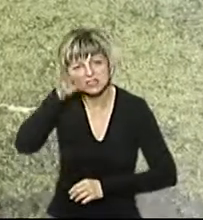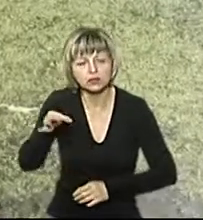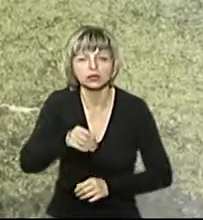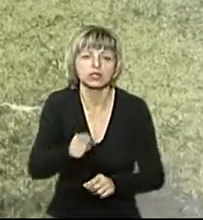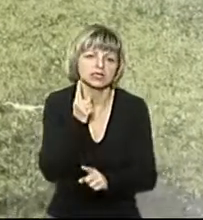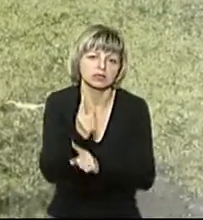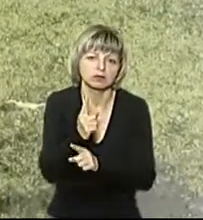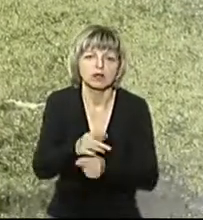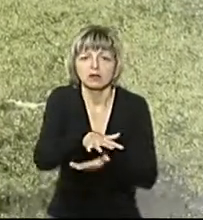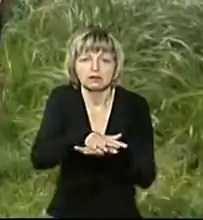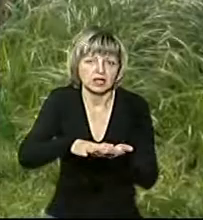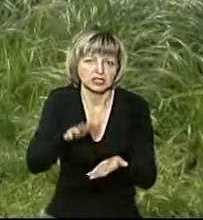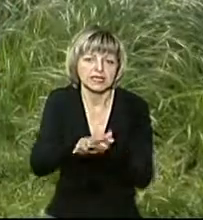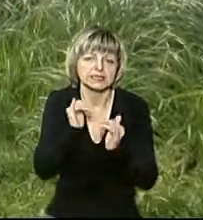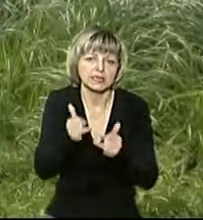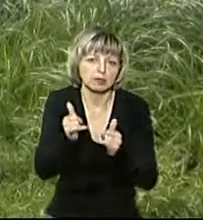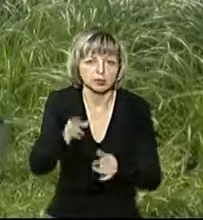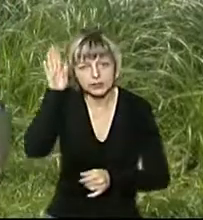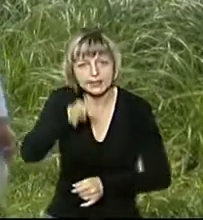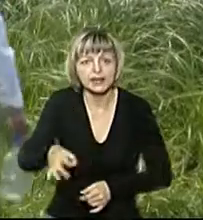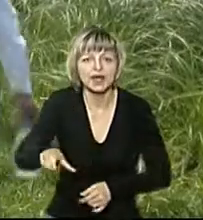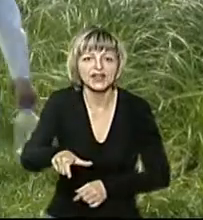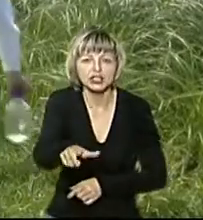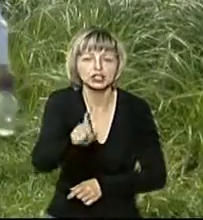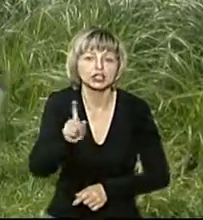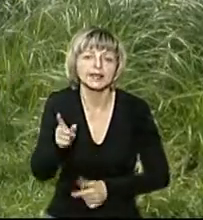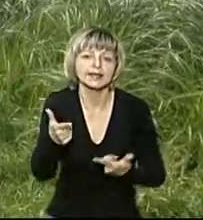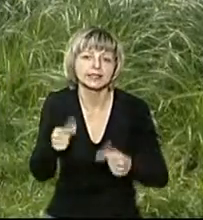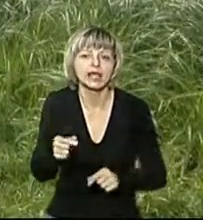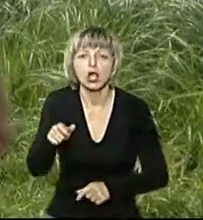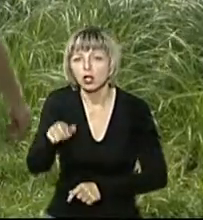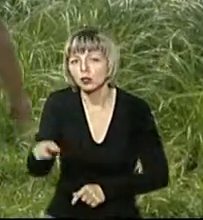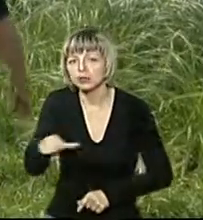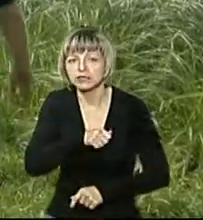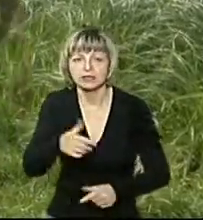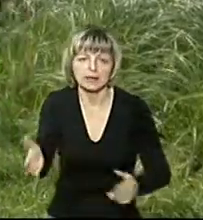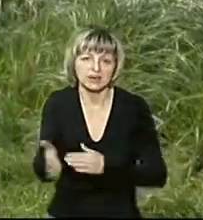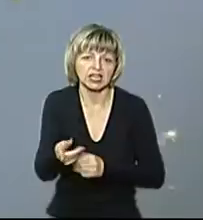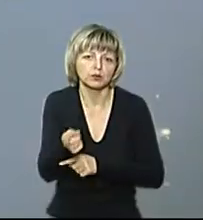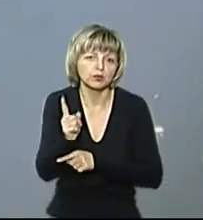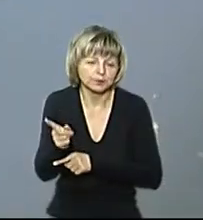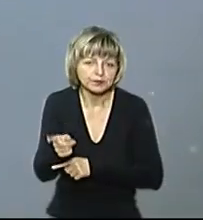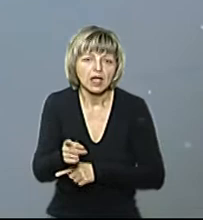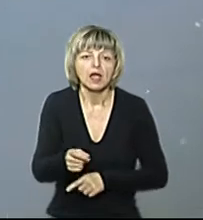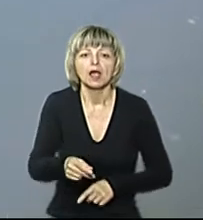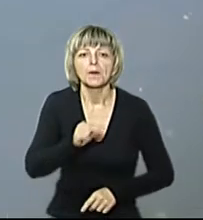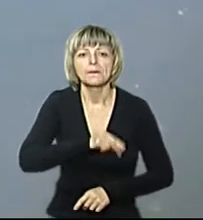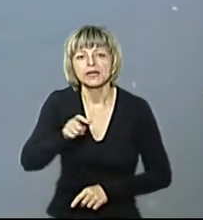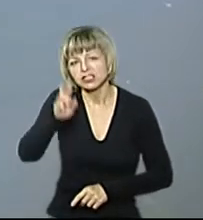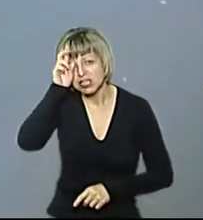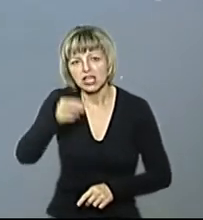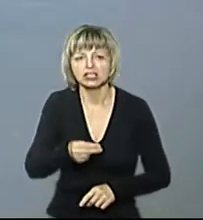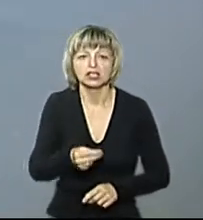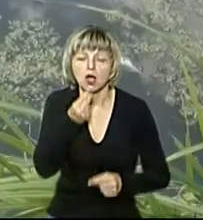подальше забруднення річки. До того місцеві жителі її виловлювали самотужки. Фахівці Держпродспоживслужби